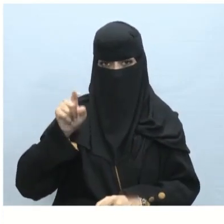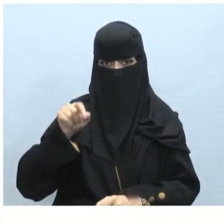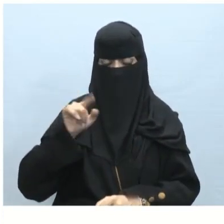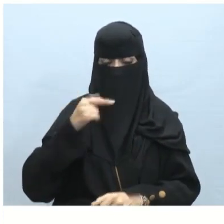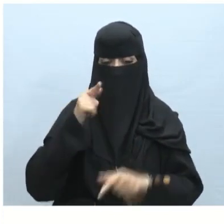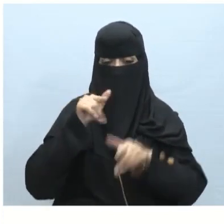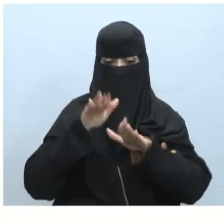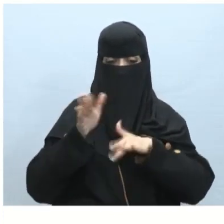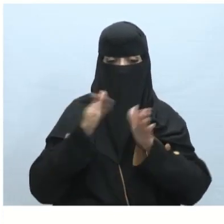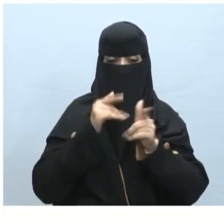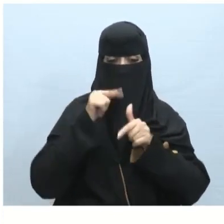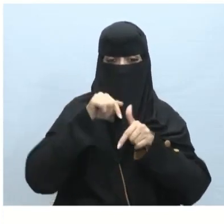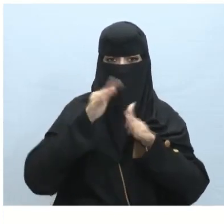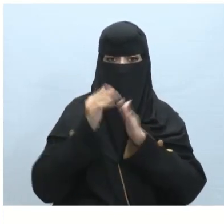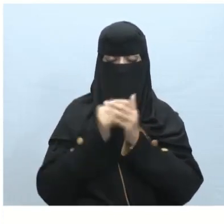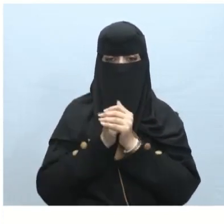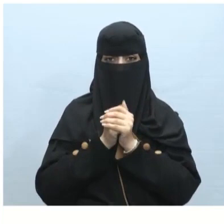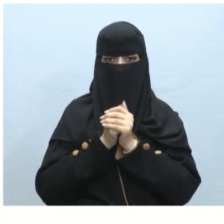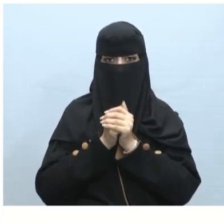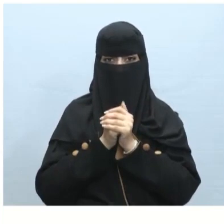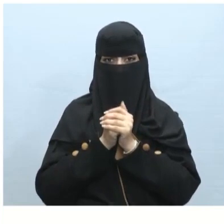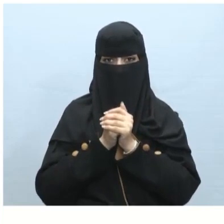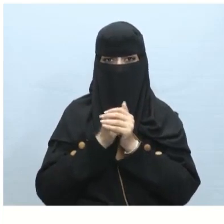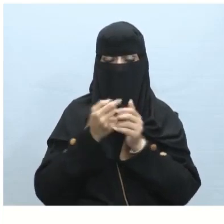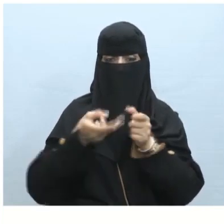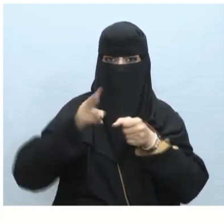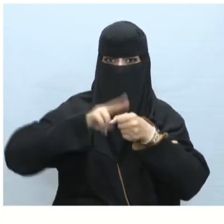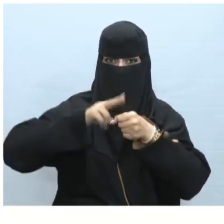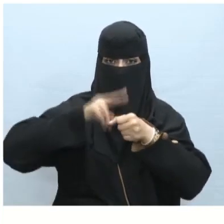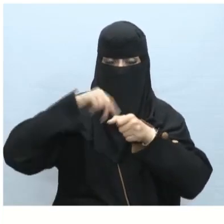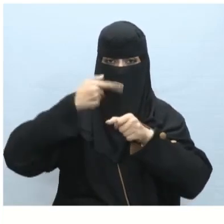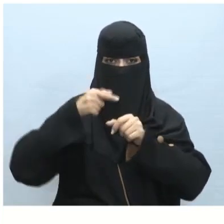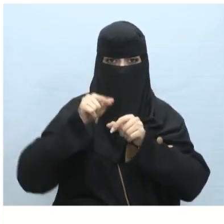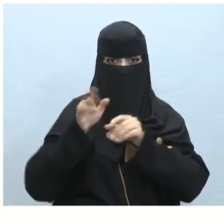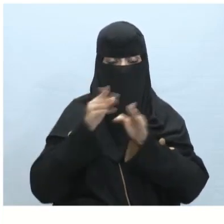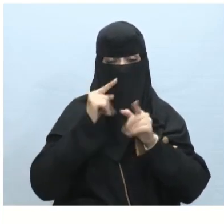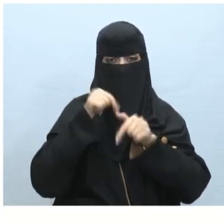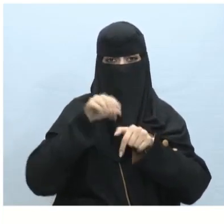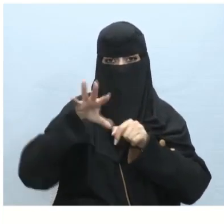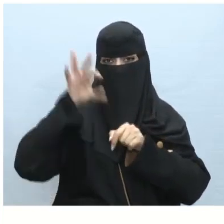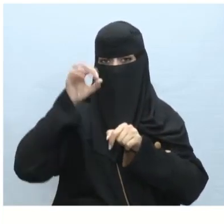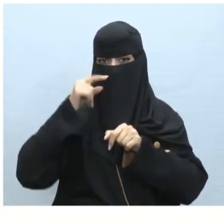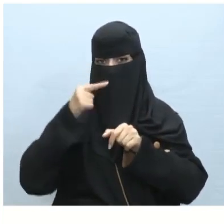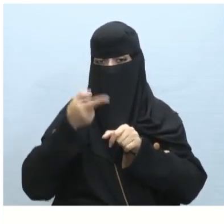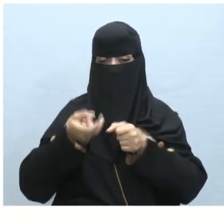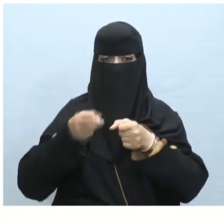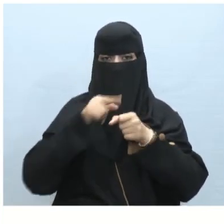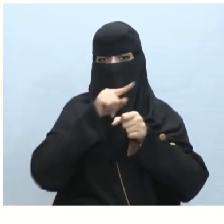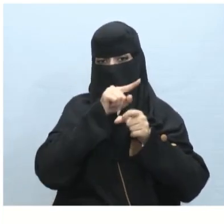كذلك في تكرار حتى الإيقاف تستطيع تكرار